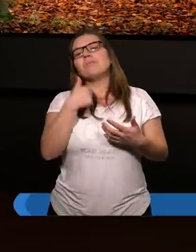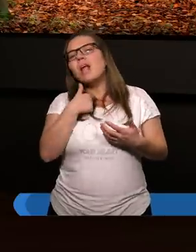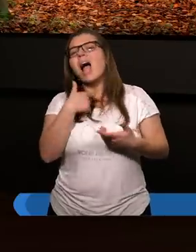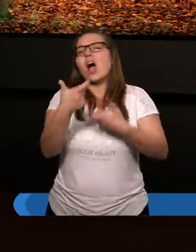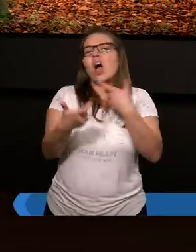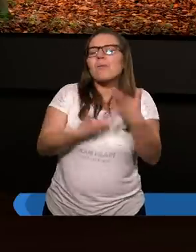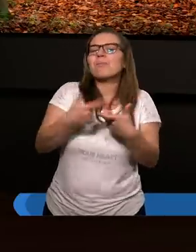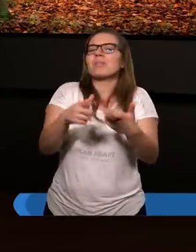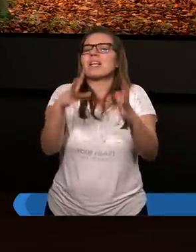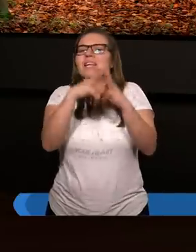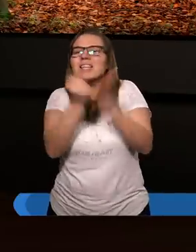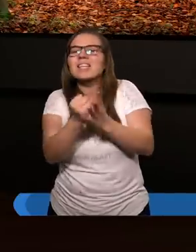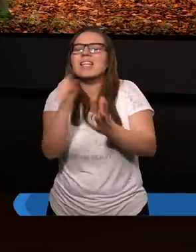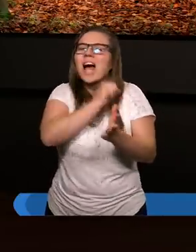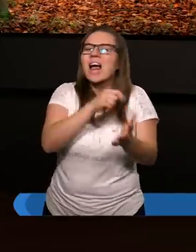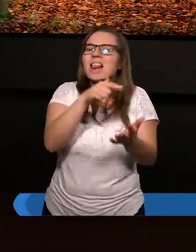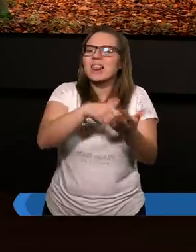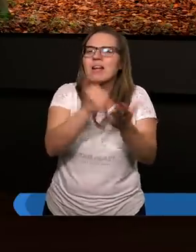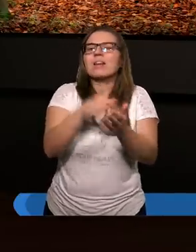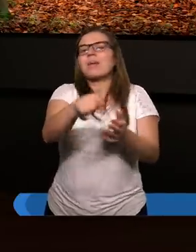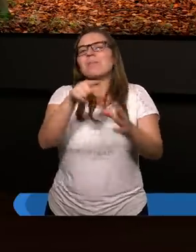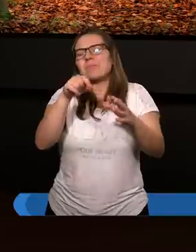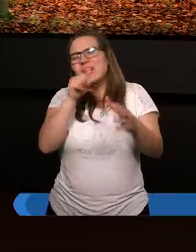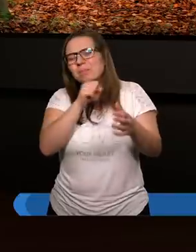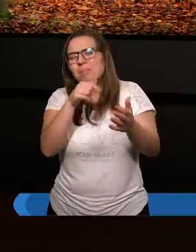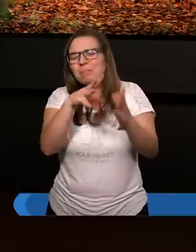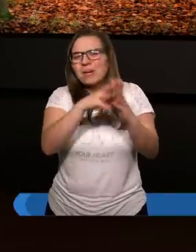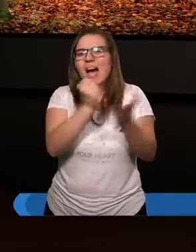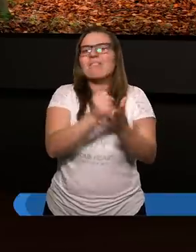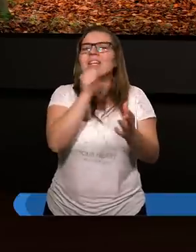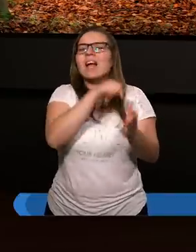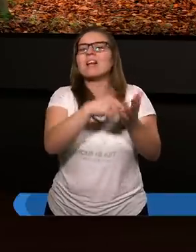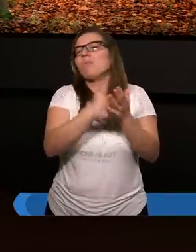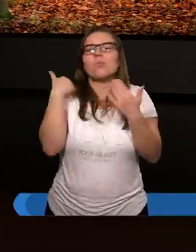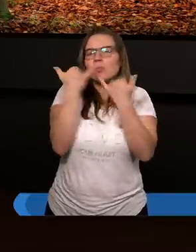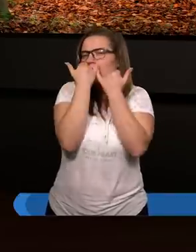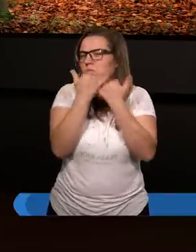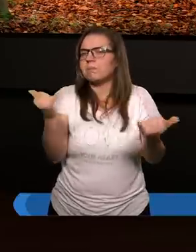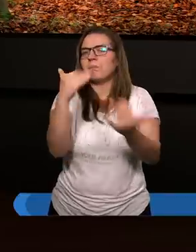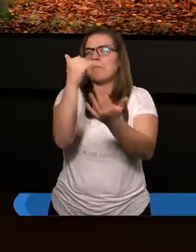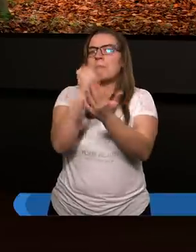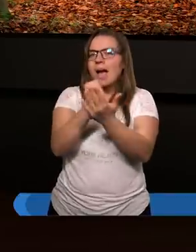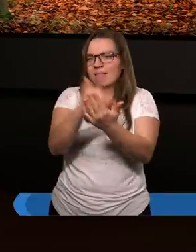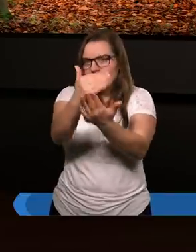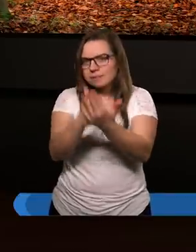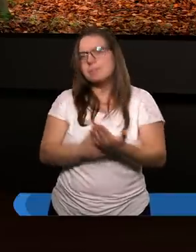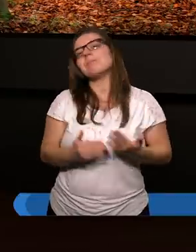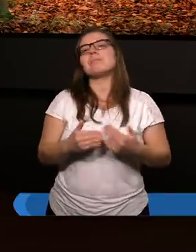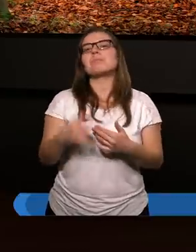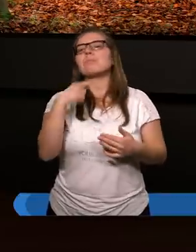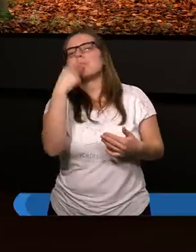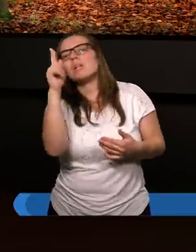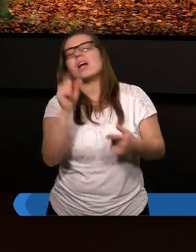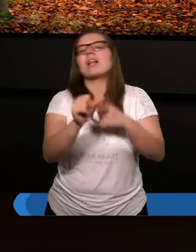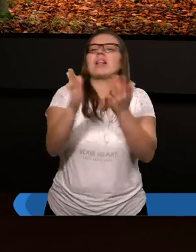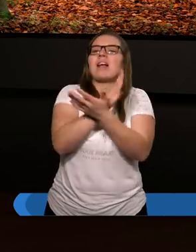zakonie Starego Testamentu, w tym prawie Starego Testamentu były różne prawa. Może byśmy powiedzieli, że